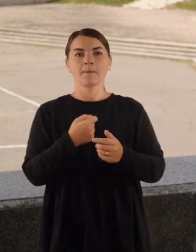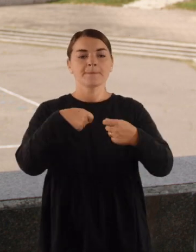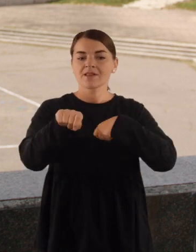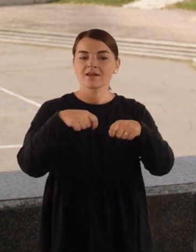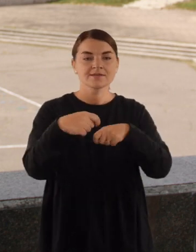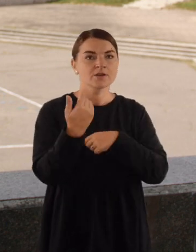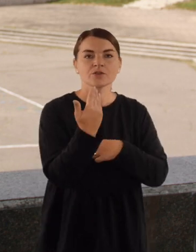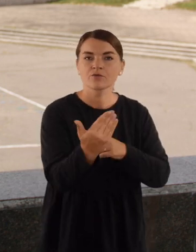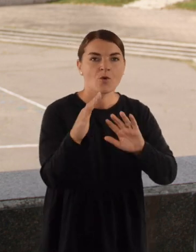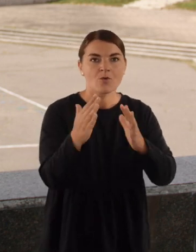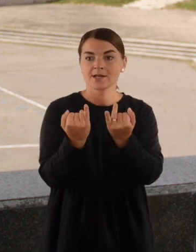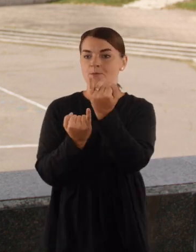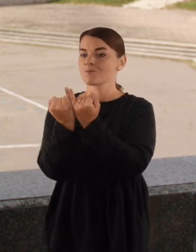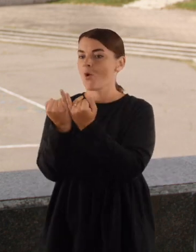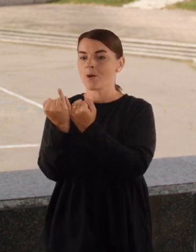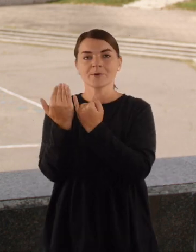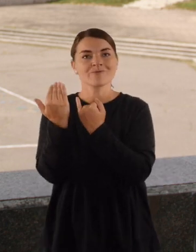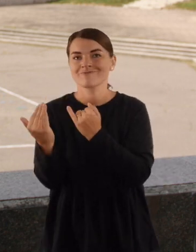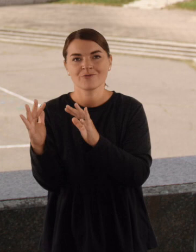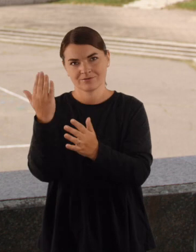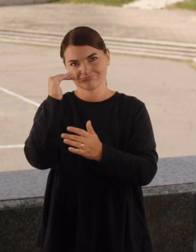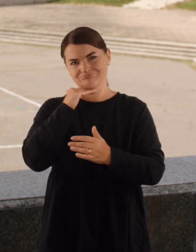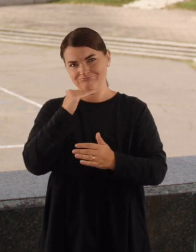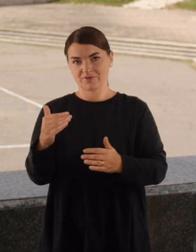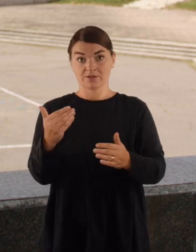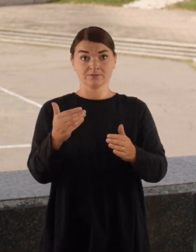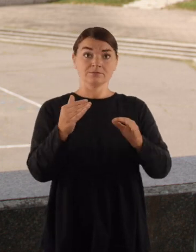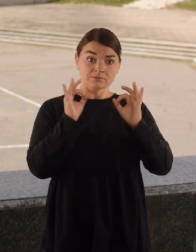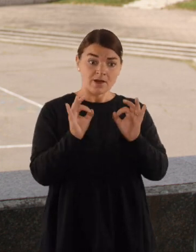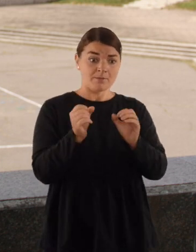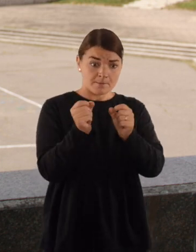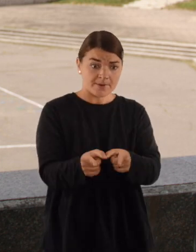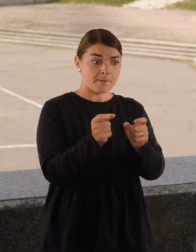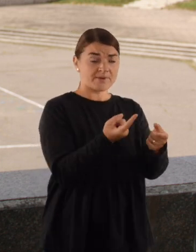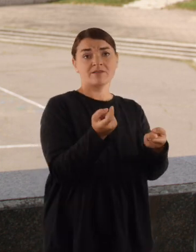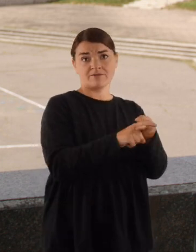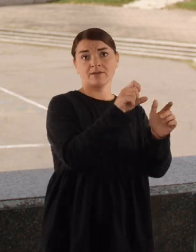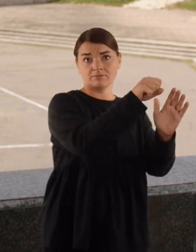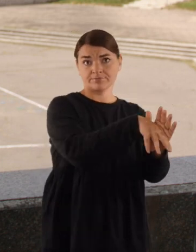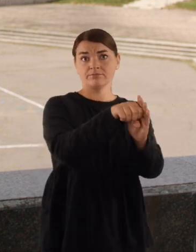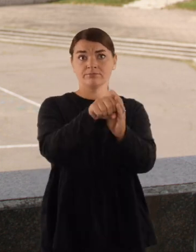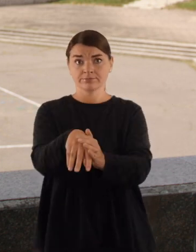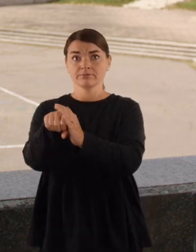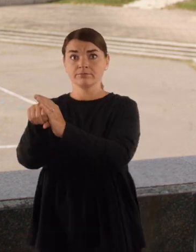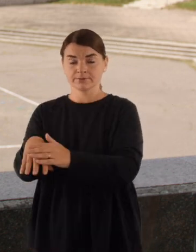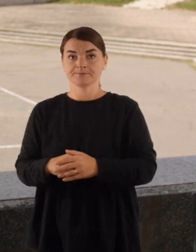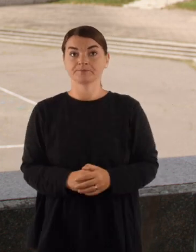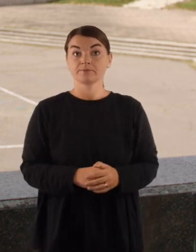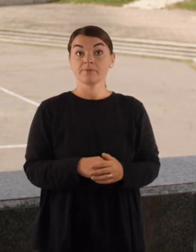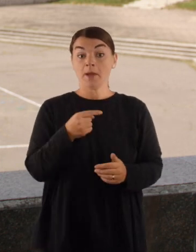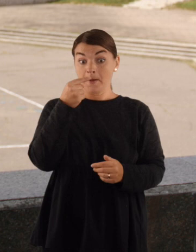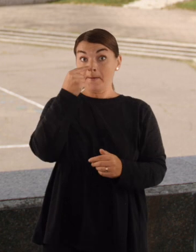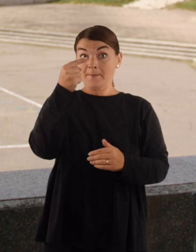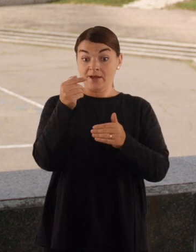plastikas, kur yra papirius. Ir, na, tikrai tikime taip, kaip tinka mana. Nuo kitų metų